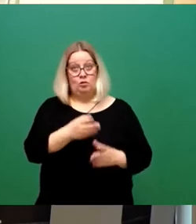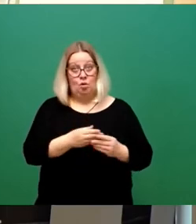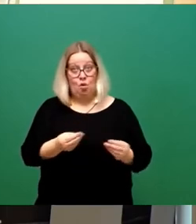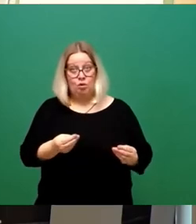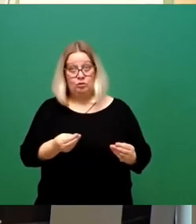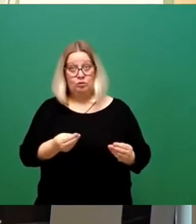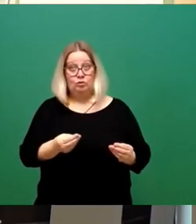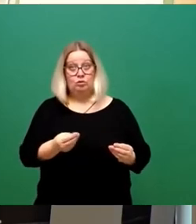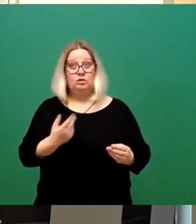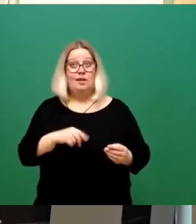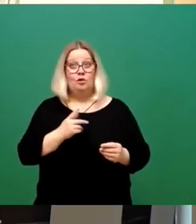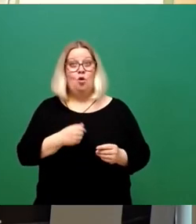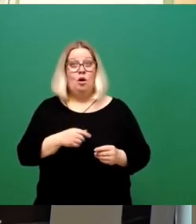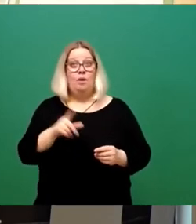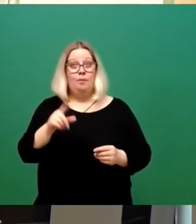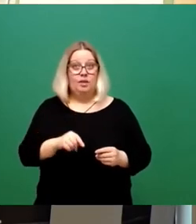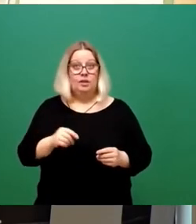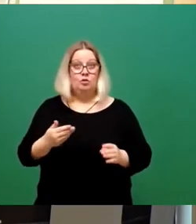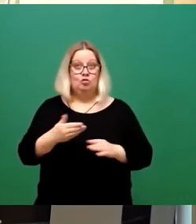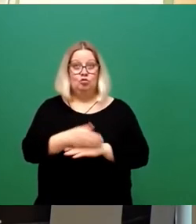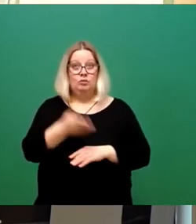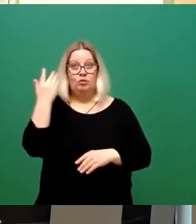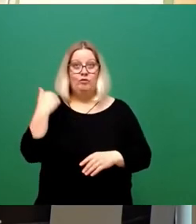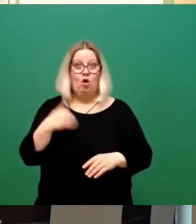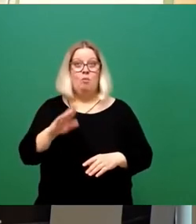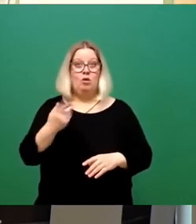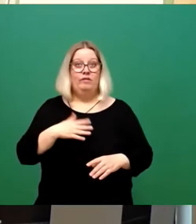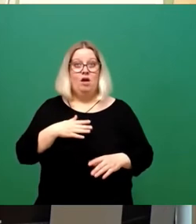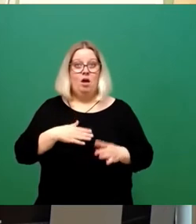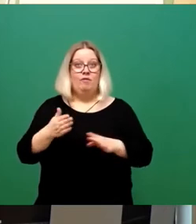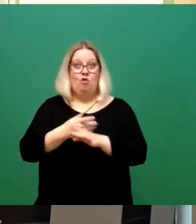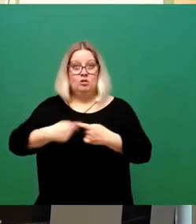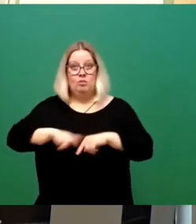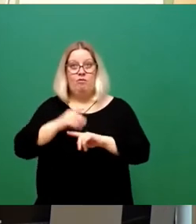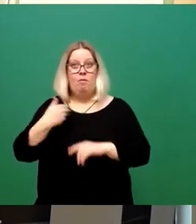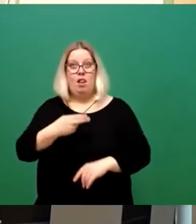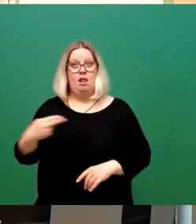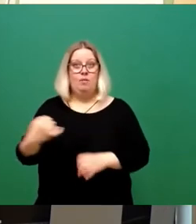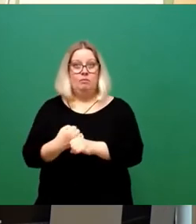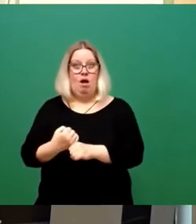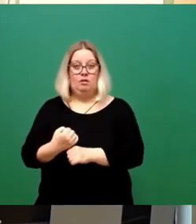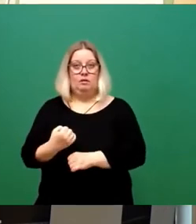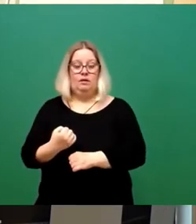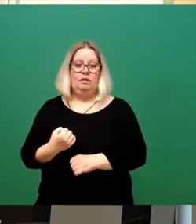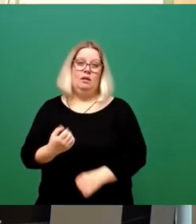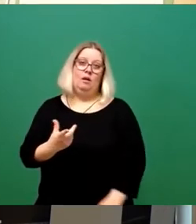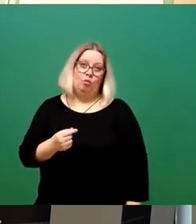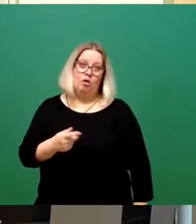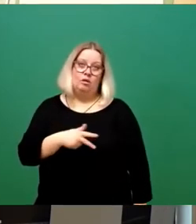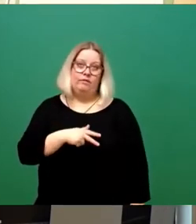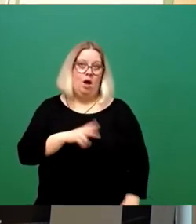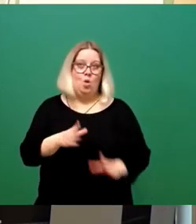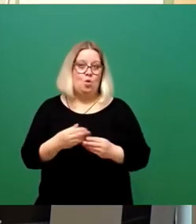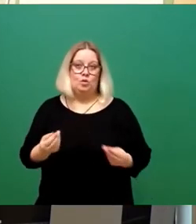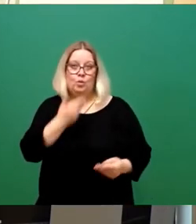Minizuschnitt hat, der früher wahrscheinlich im Vorzimmer von Herrn Hilbert erledigt wurde. Also, das kann nicht die Lösung sein.